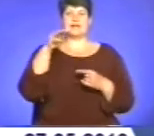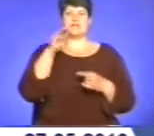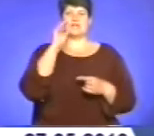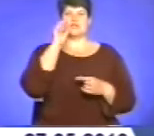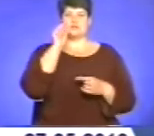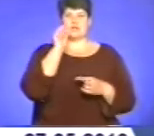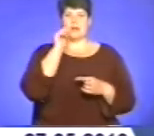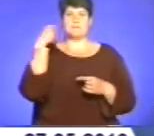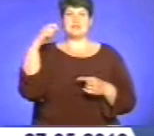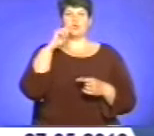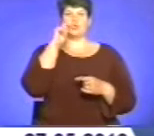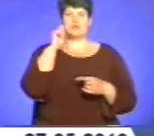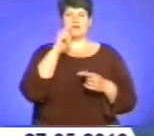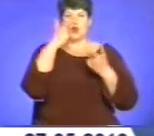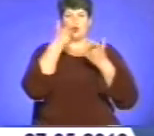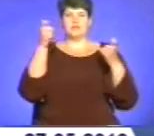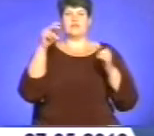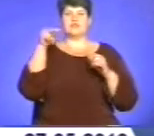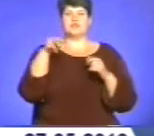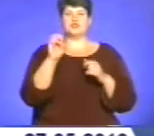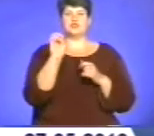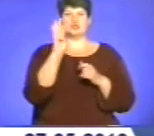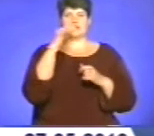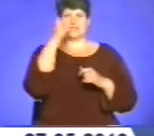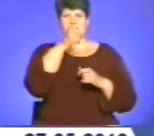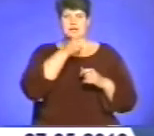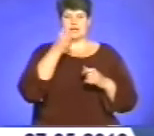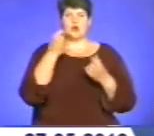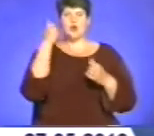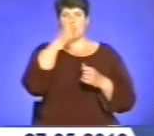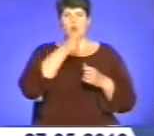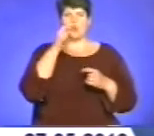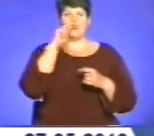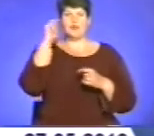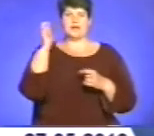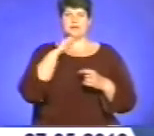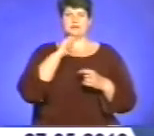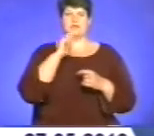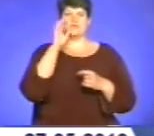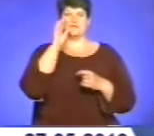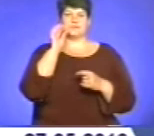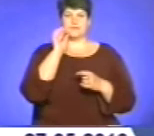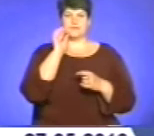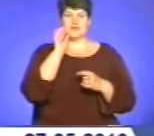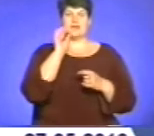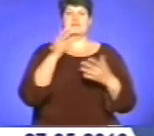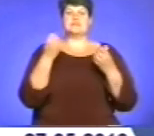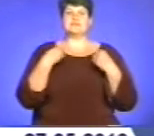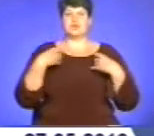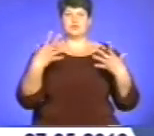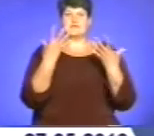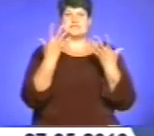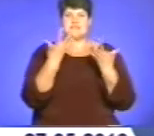України Віктор Янукович оголосив 2014 роком українського кобзаря. Тож святом в сім'ївольній Новій